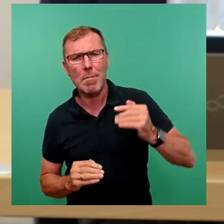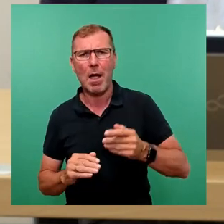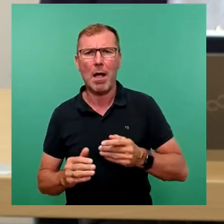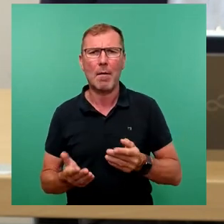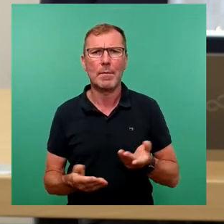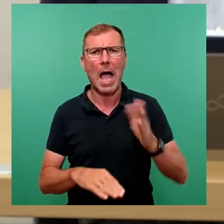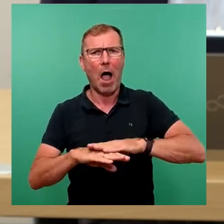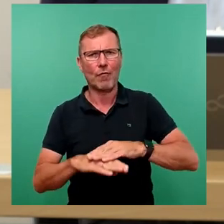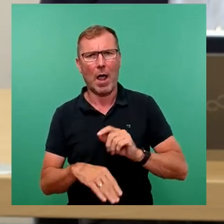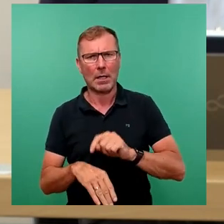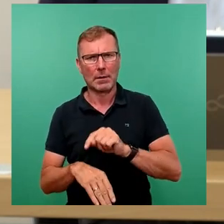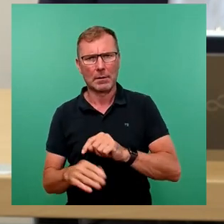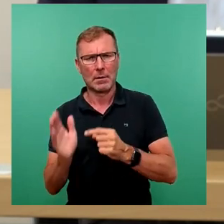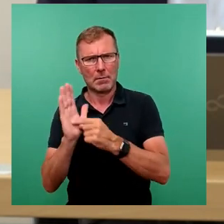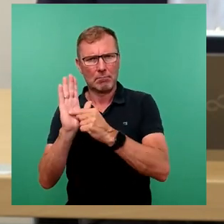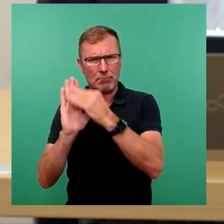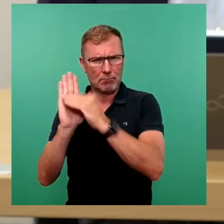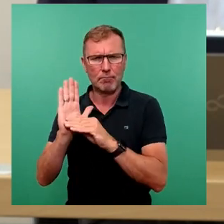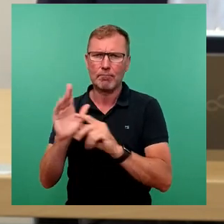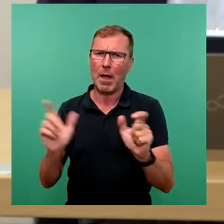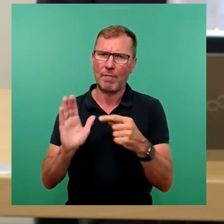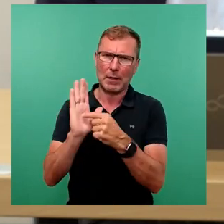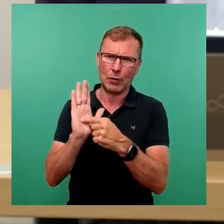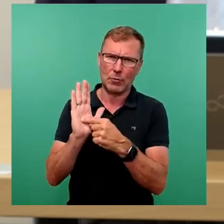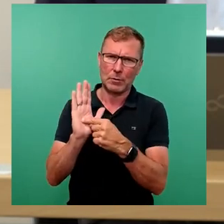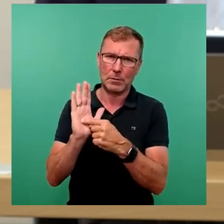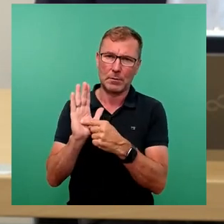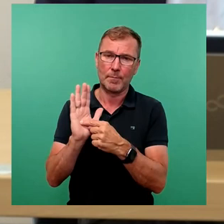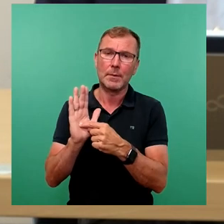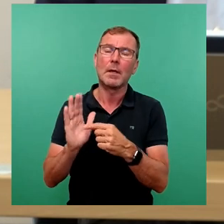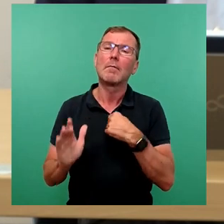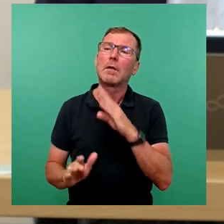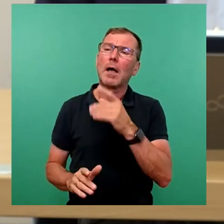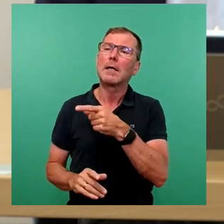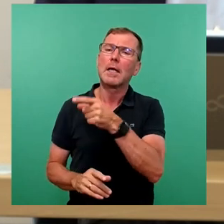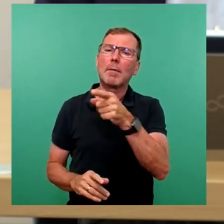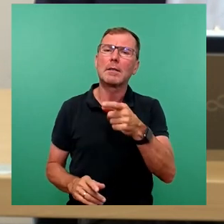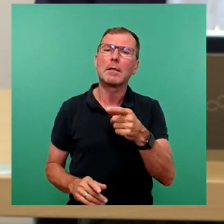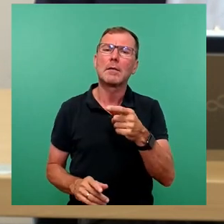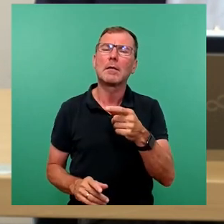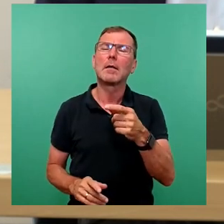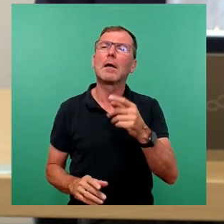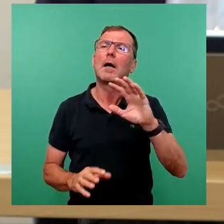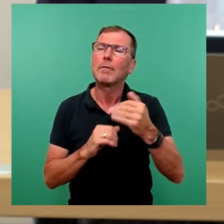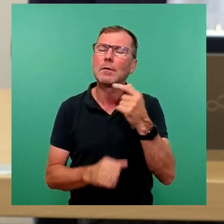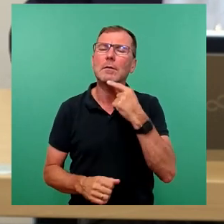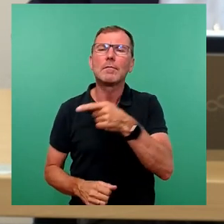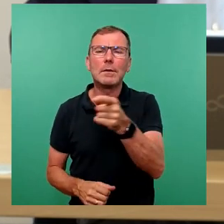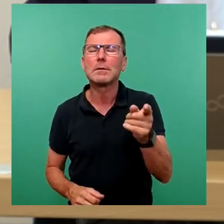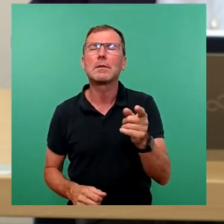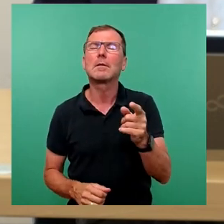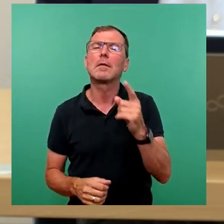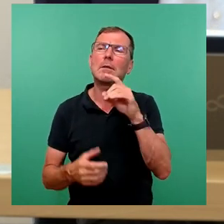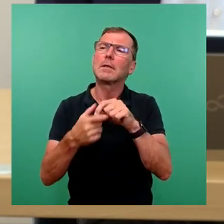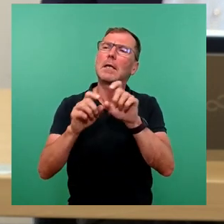bei entsprechenden Veranstaltungen. Aber ich will gerne mal die Rede beiträgen, ich will sie nicht hören, die Sie machen, wenn wir mit so einer